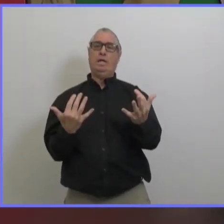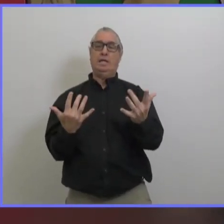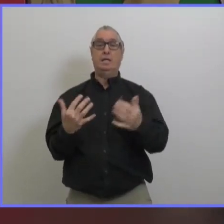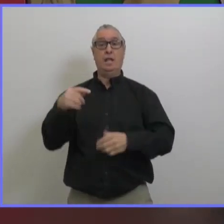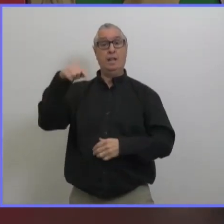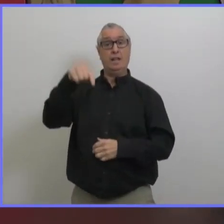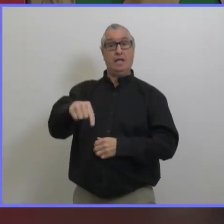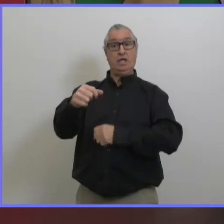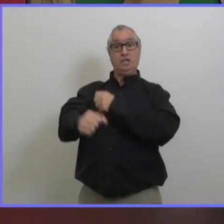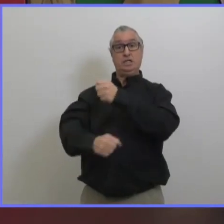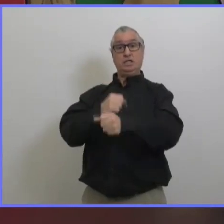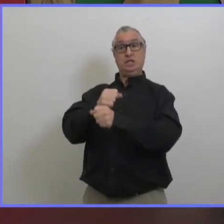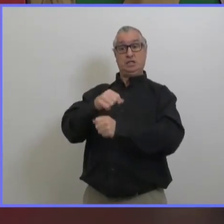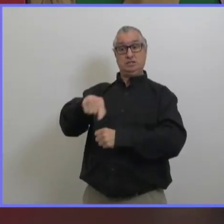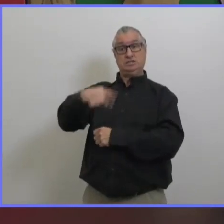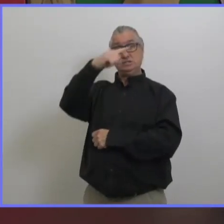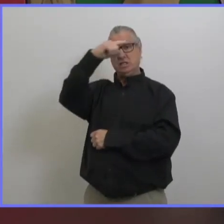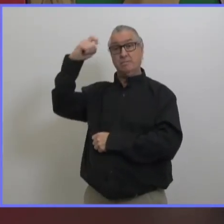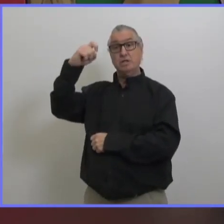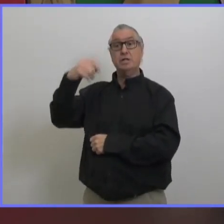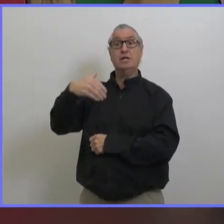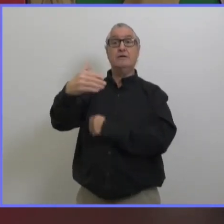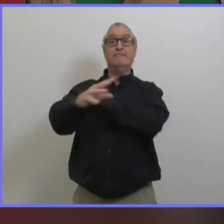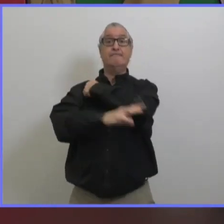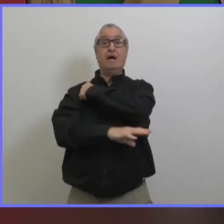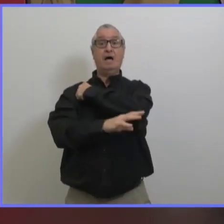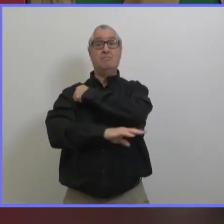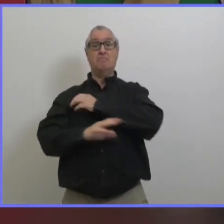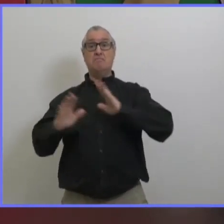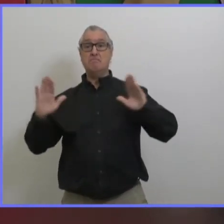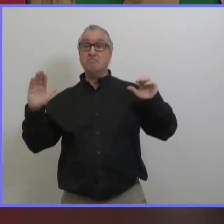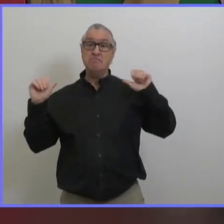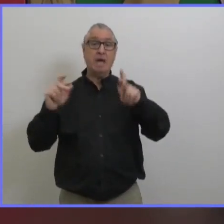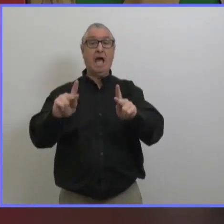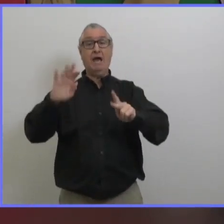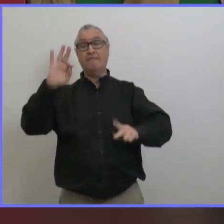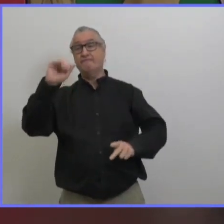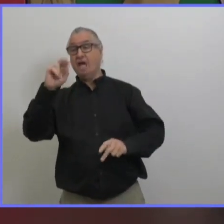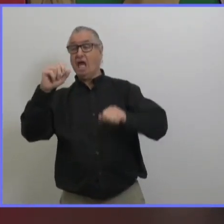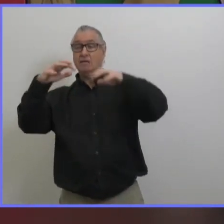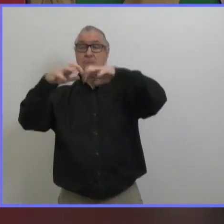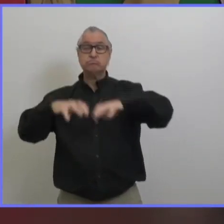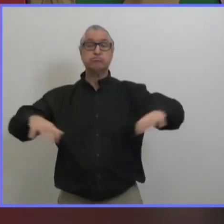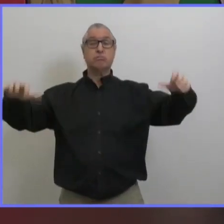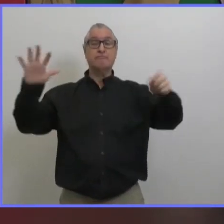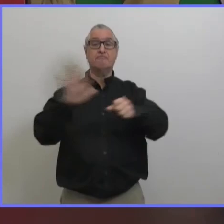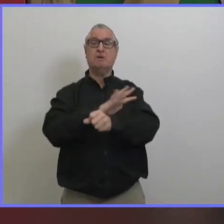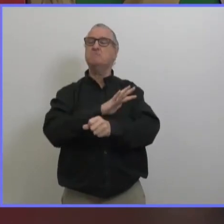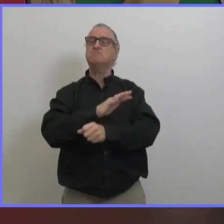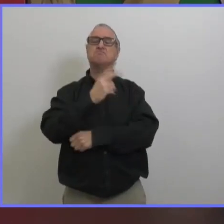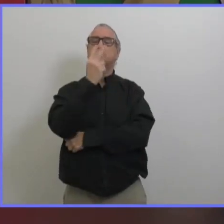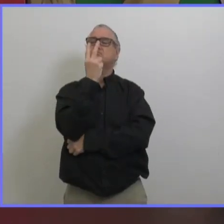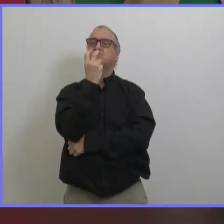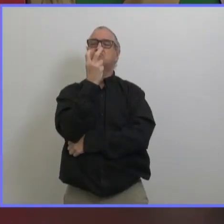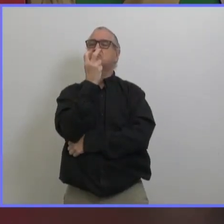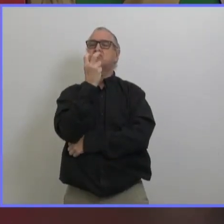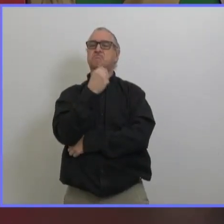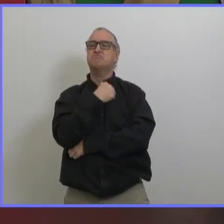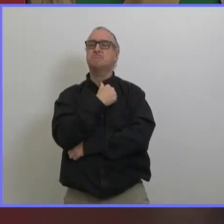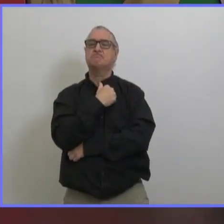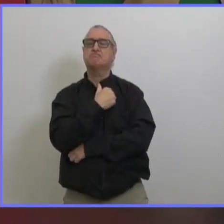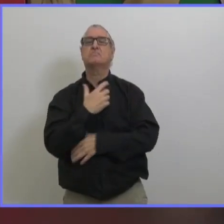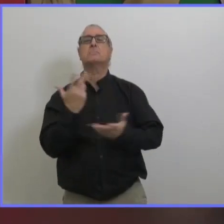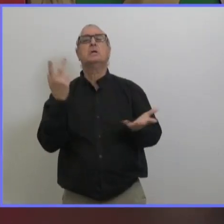il ya beaucoup de choses qui sont encore en suspens dans le programme de